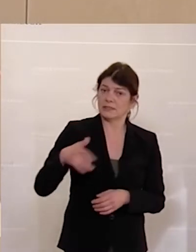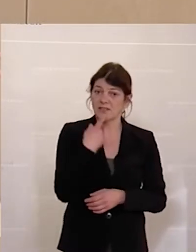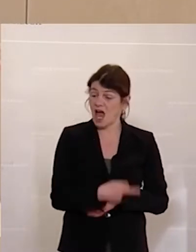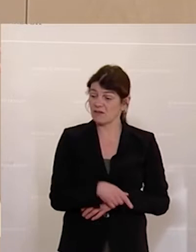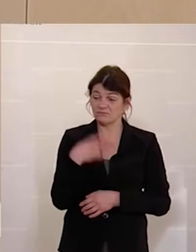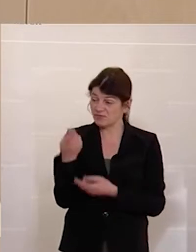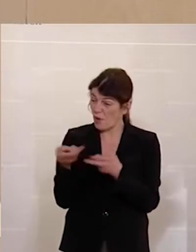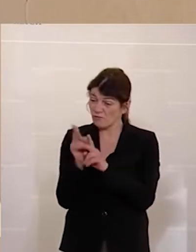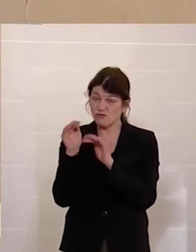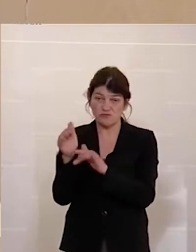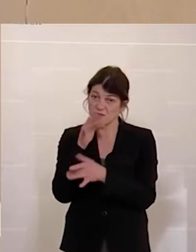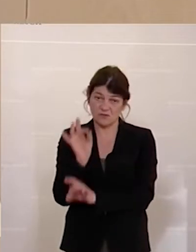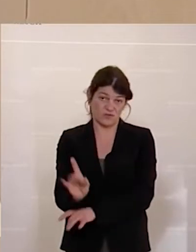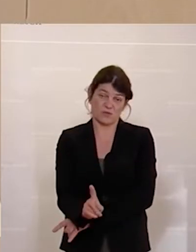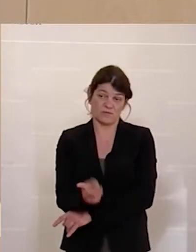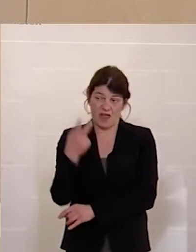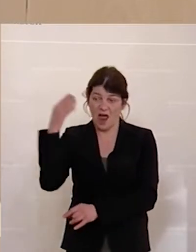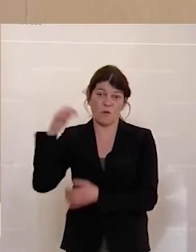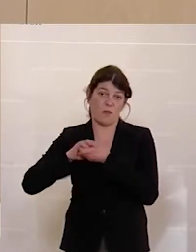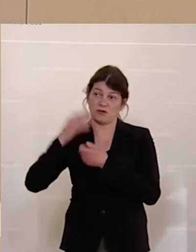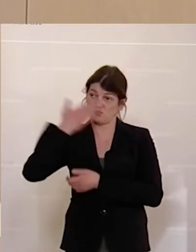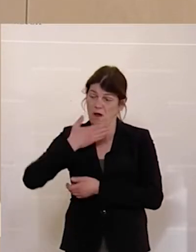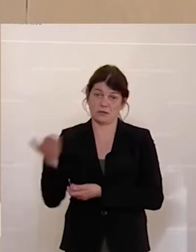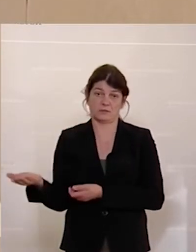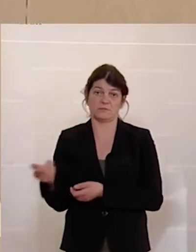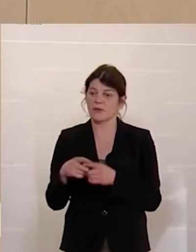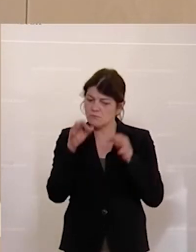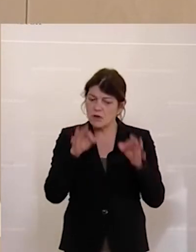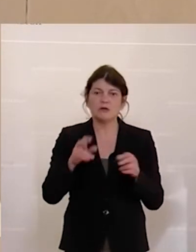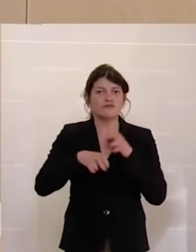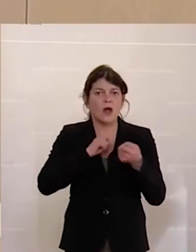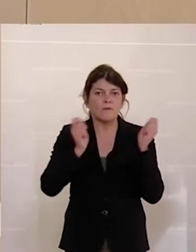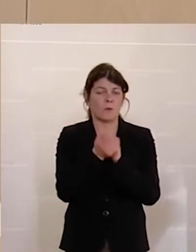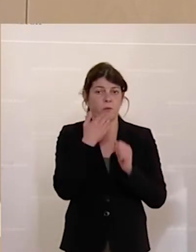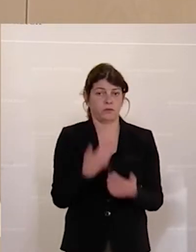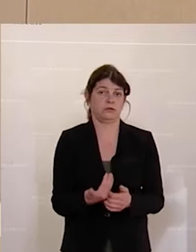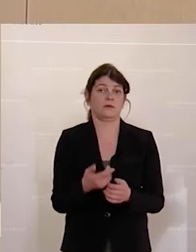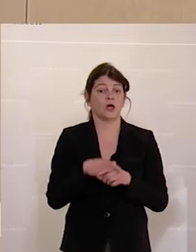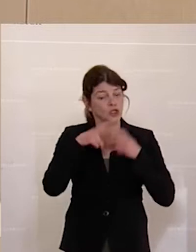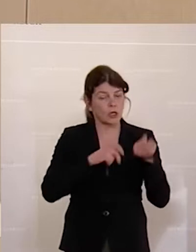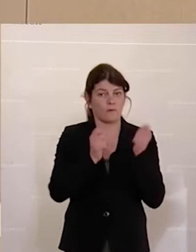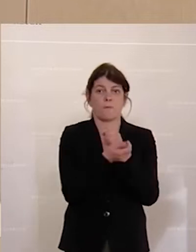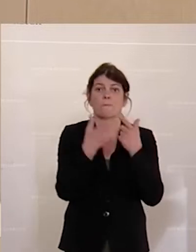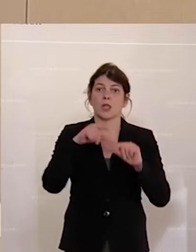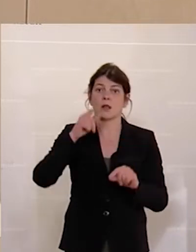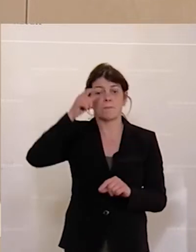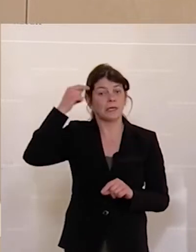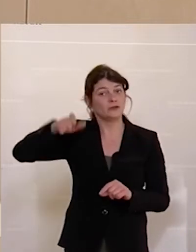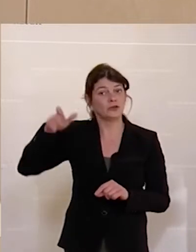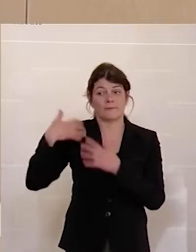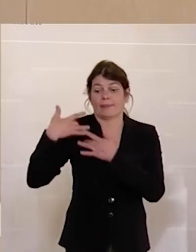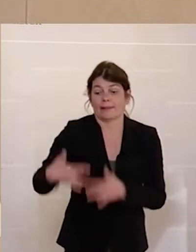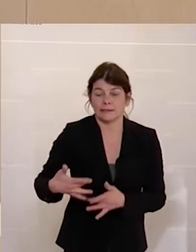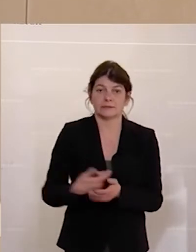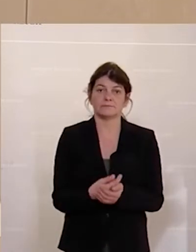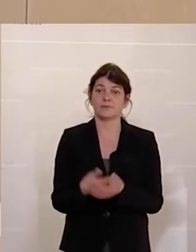ökologisch, Kollege Schwarz, noch ist es eine wirkliche Steuerreform, weil die sollte ja die Menschen entlasten. Was es geworden ist, ist